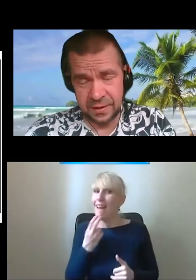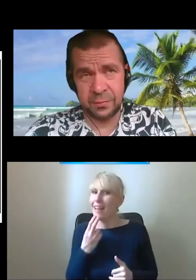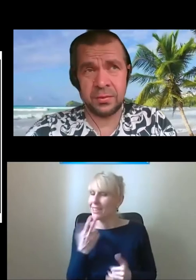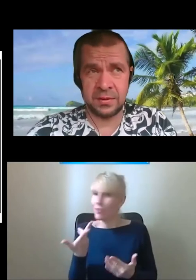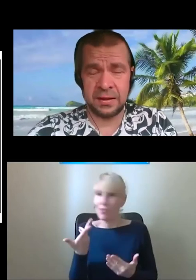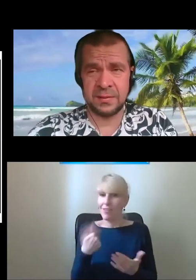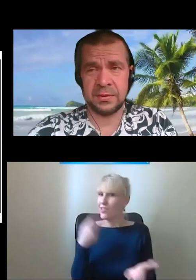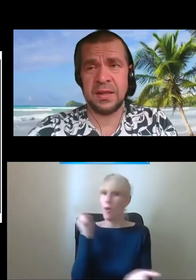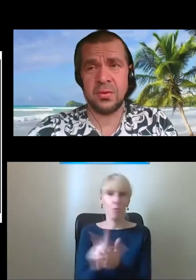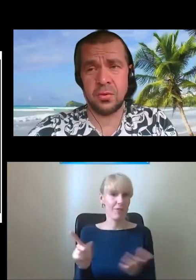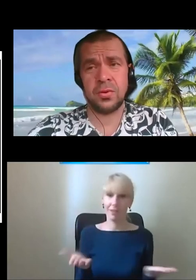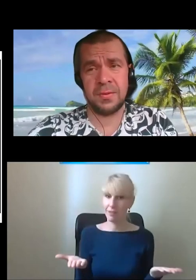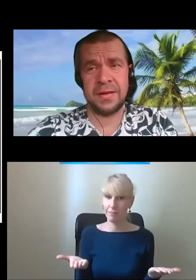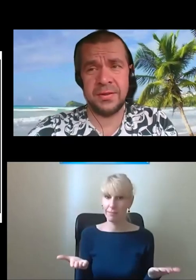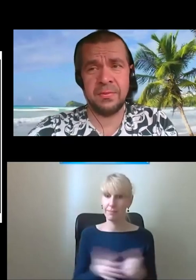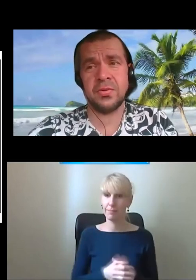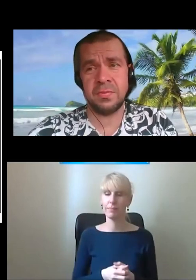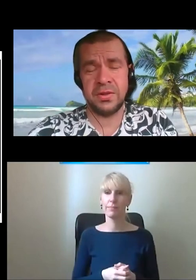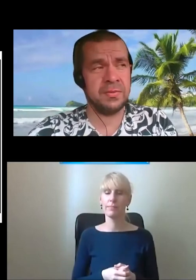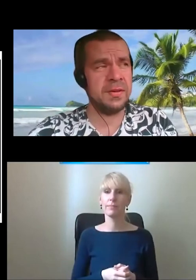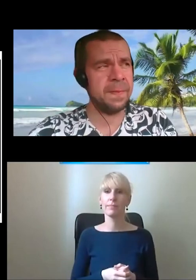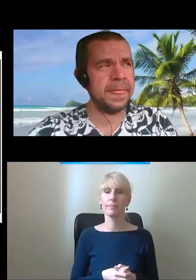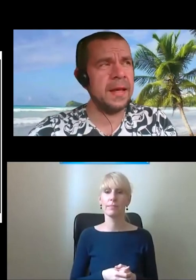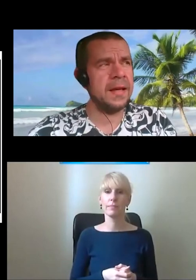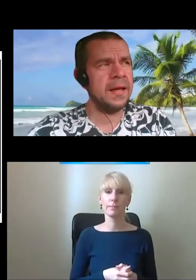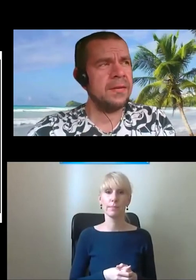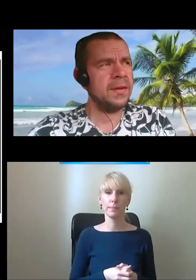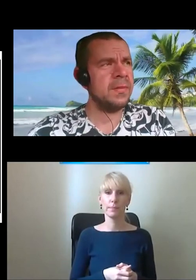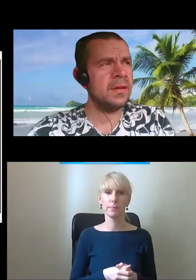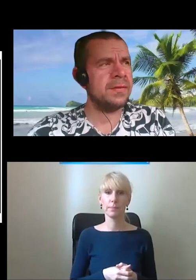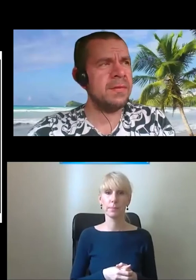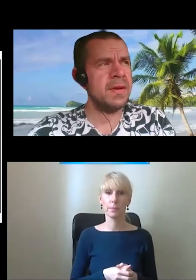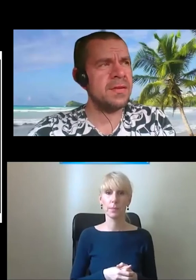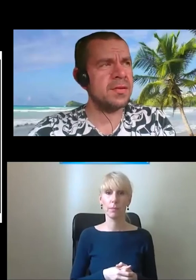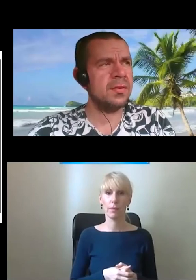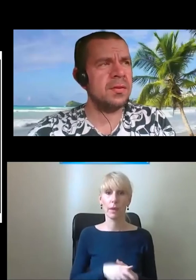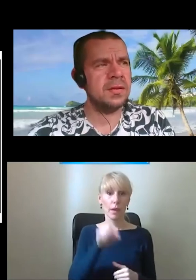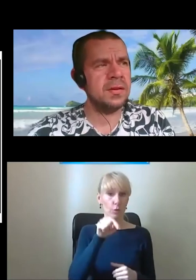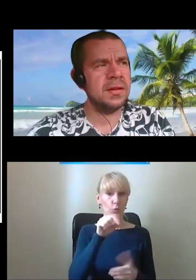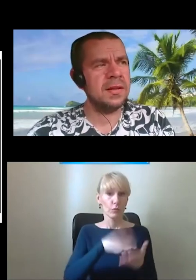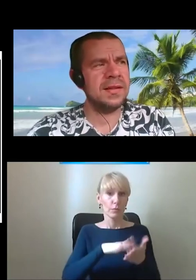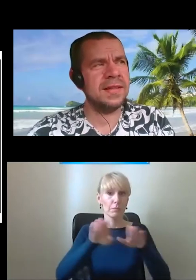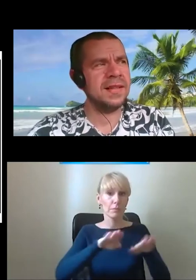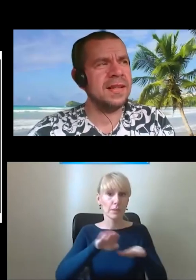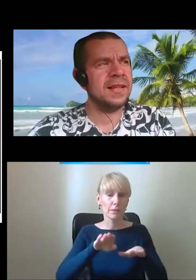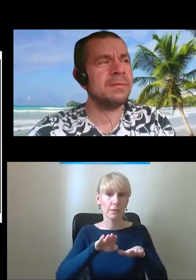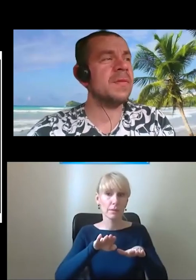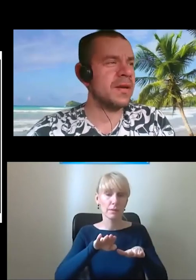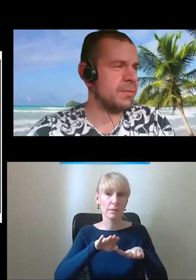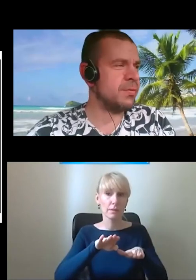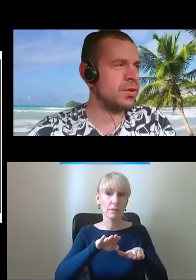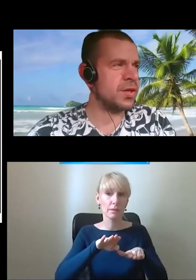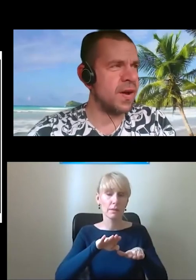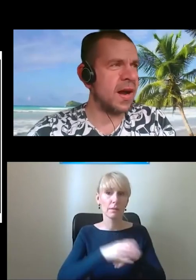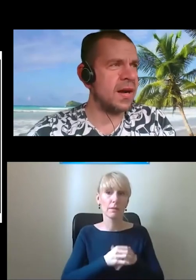spotkania, bo takie spotkanie już omawialiśmy, już mieliśmy. W tym miejscu, przepraszam,